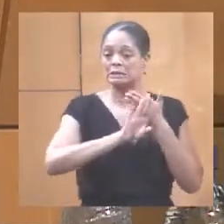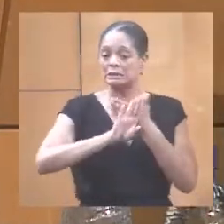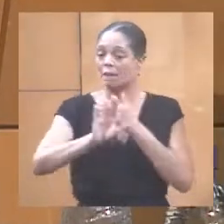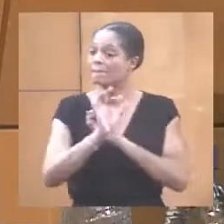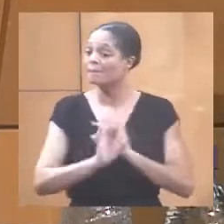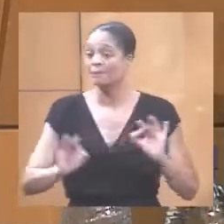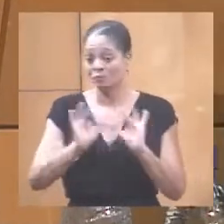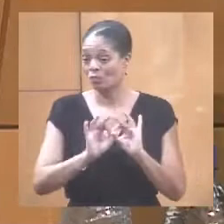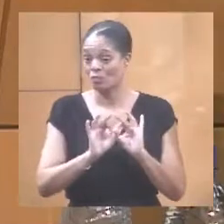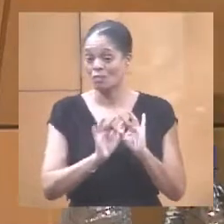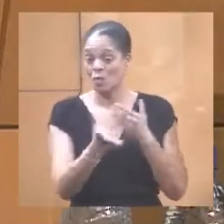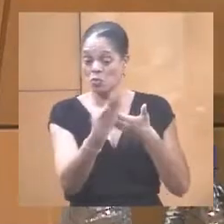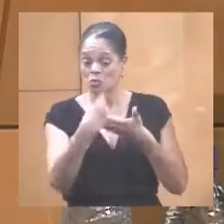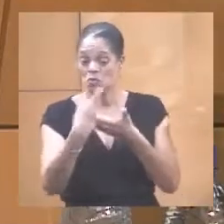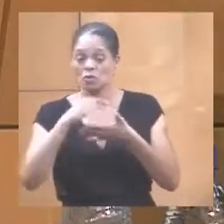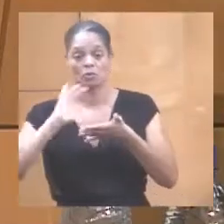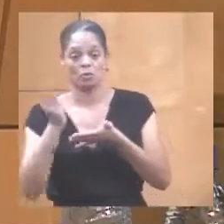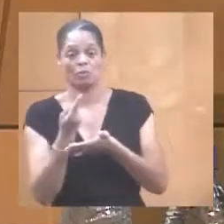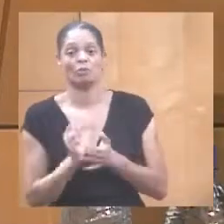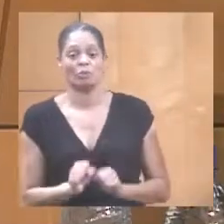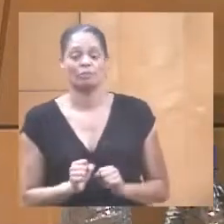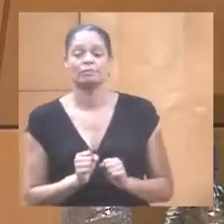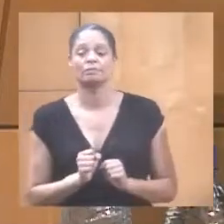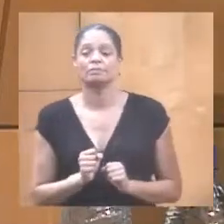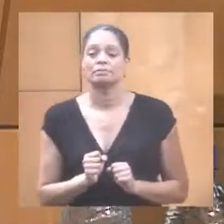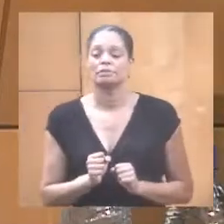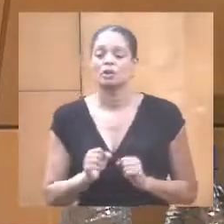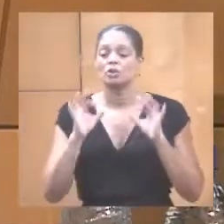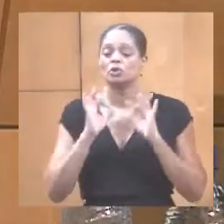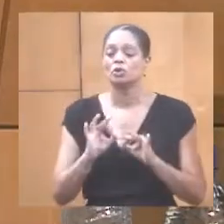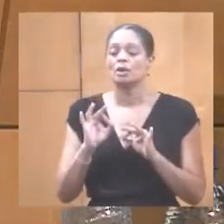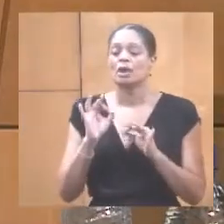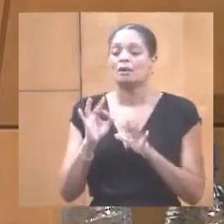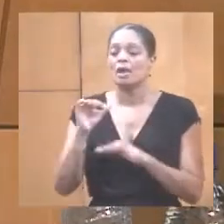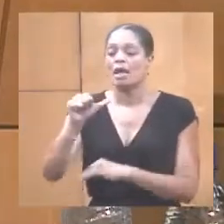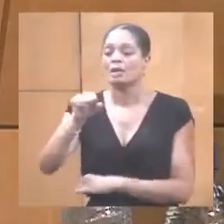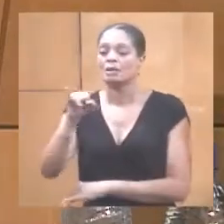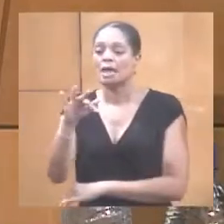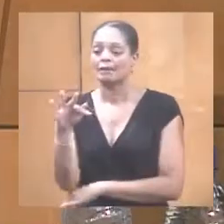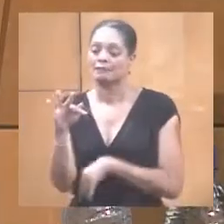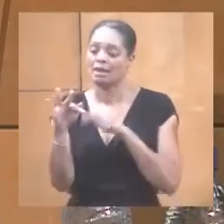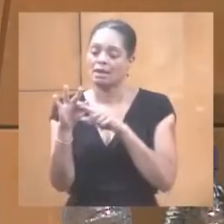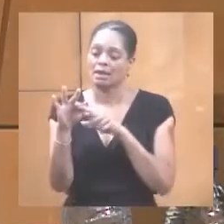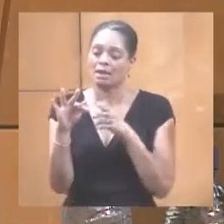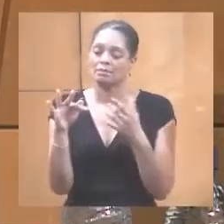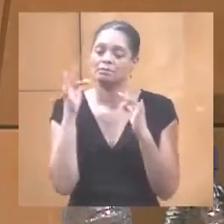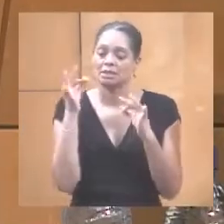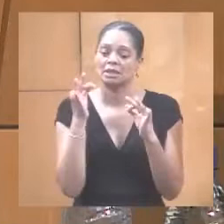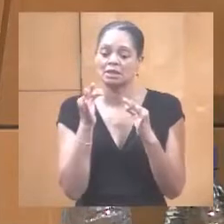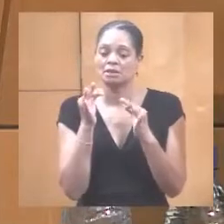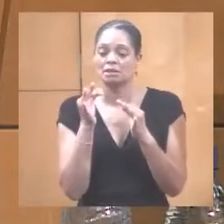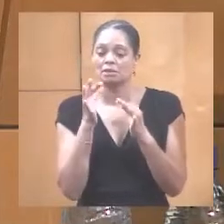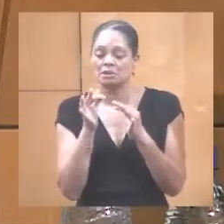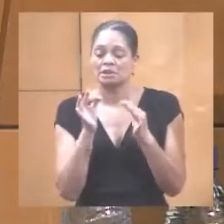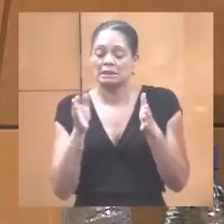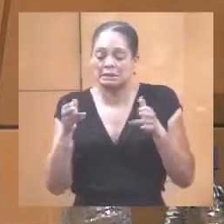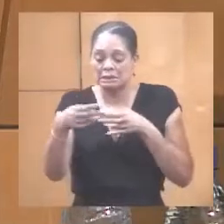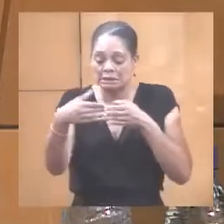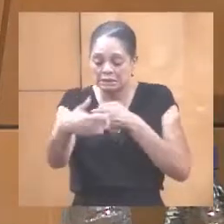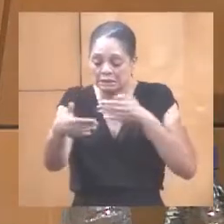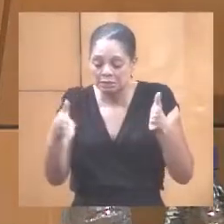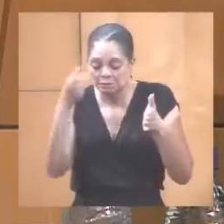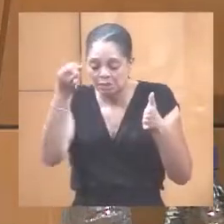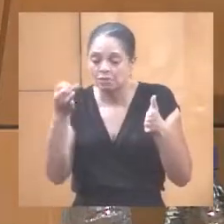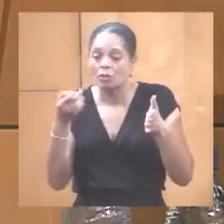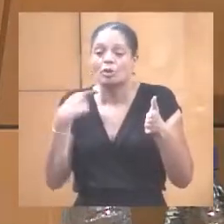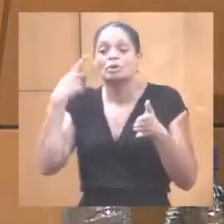Donc, c'est dommage qu'on a utilisé le conceptement à l'IF, sans flécher, je suppose que le rédacteur du texte parlait de